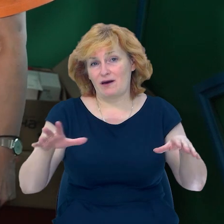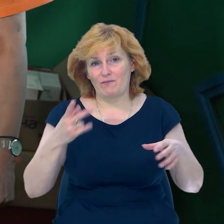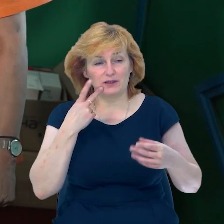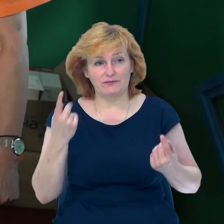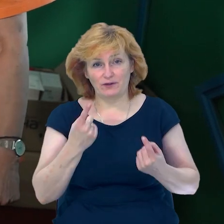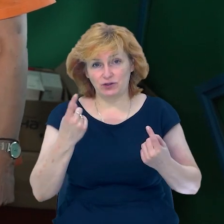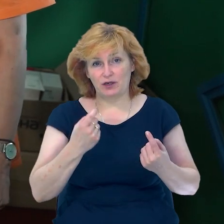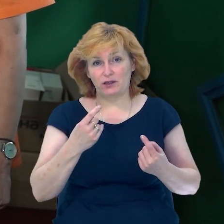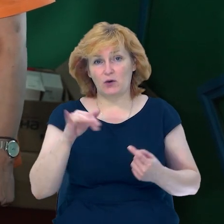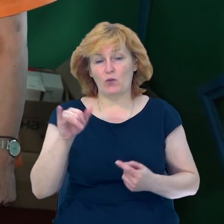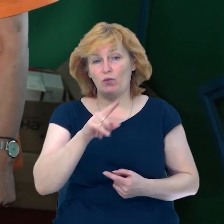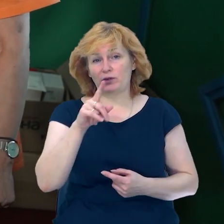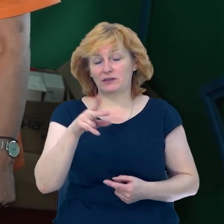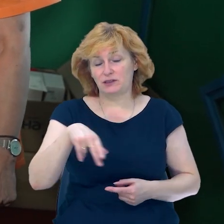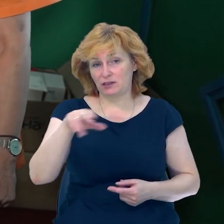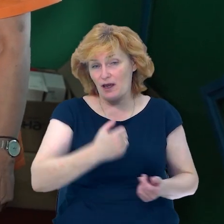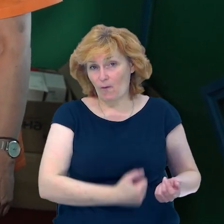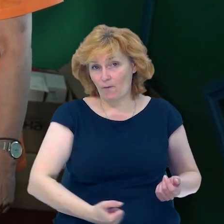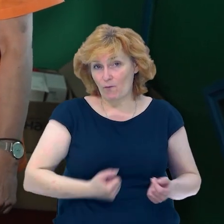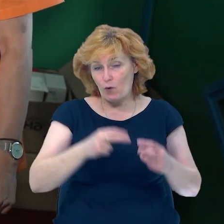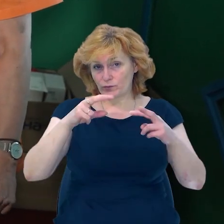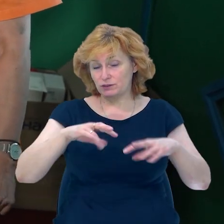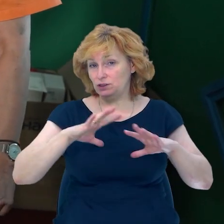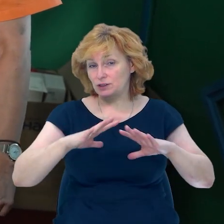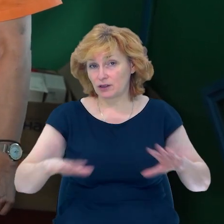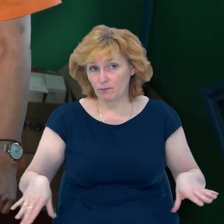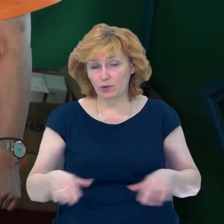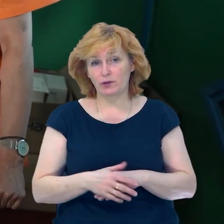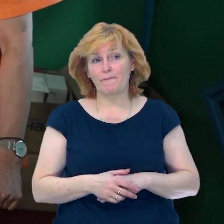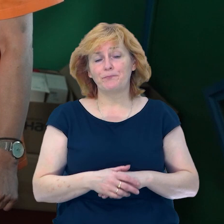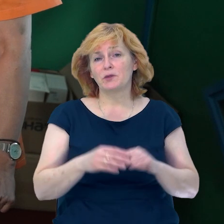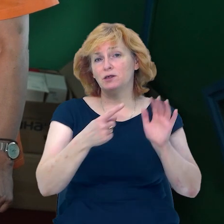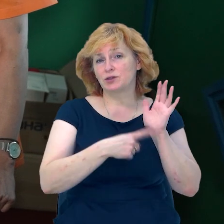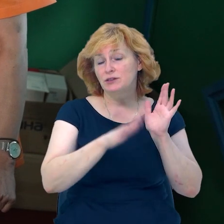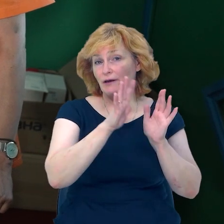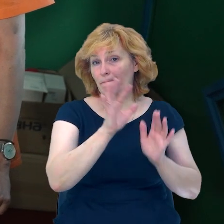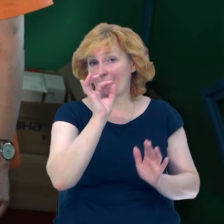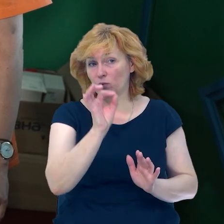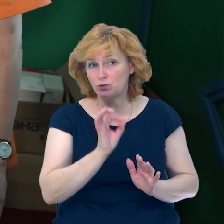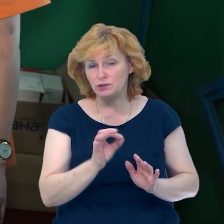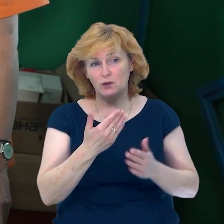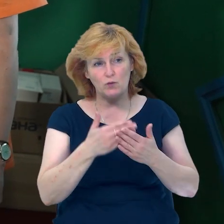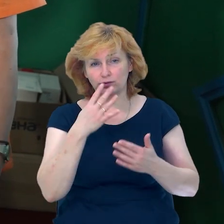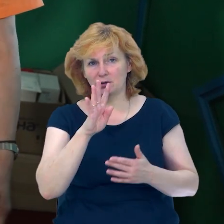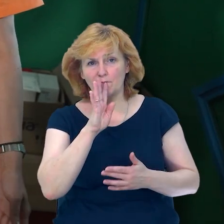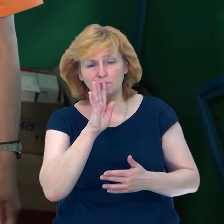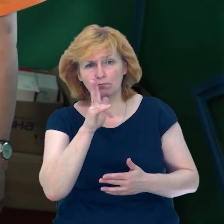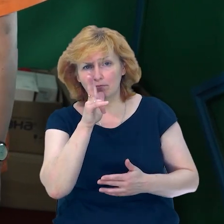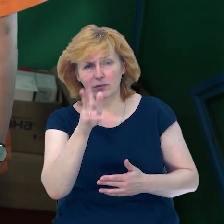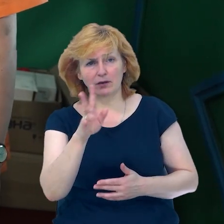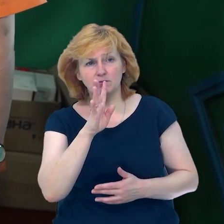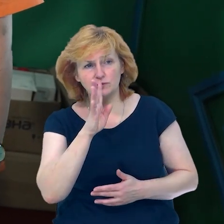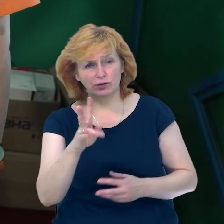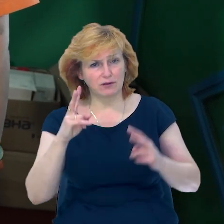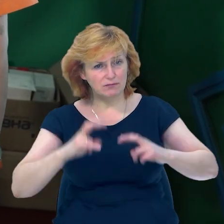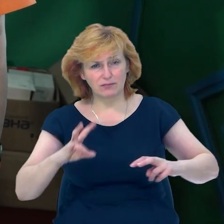звичайно, і ОЗД-обстеження. 60-65% жінок не оглядались останні 3-4 роки, враховуючи